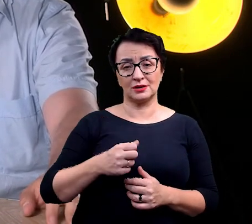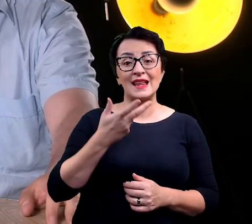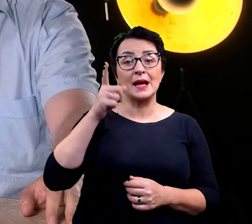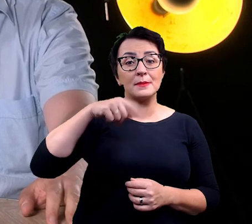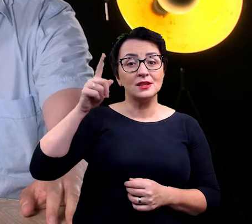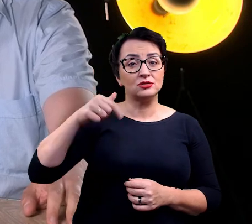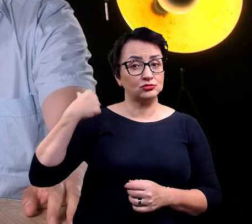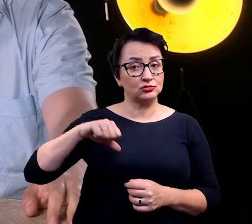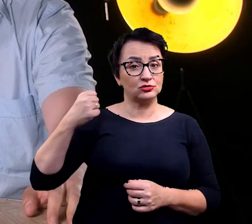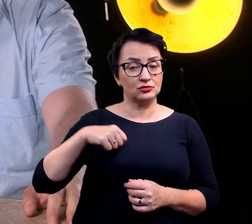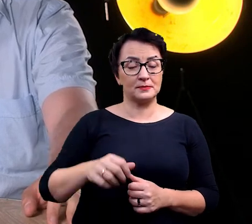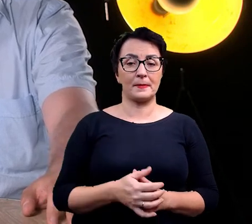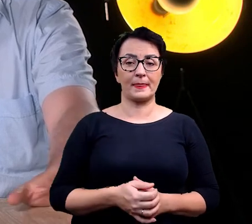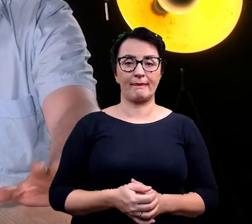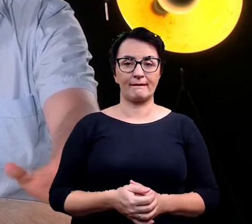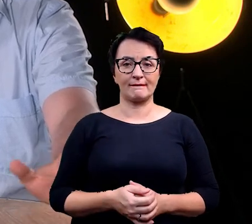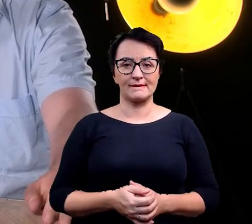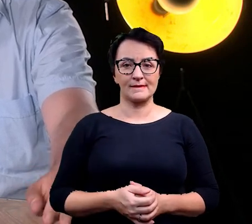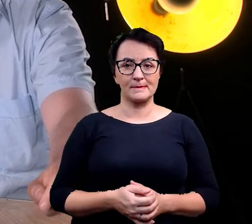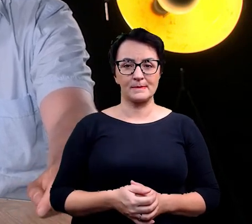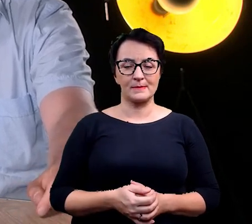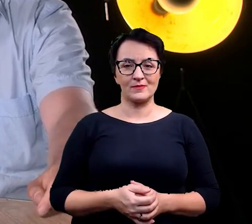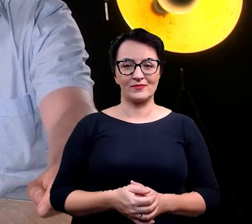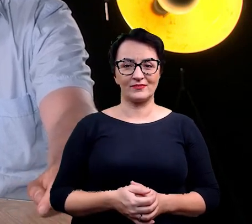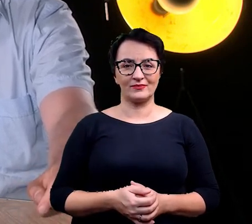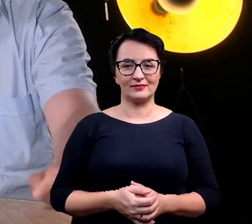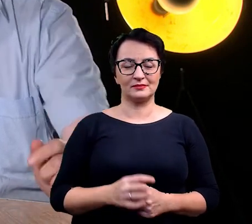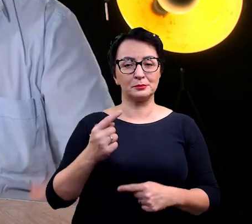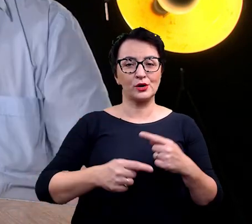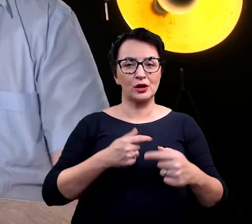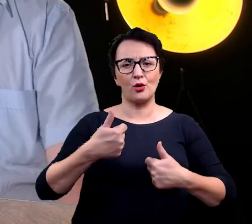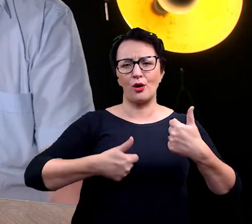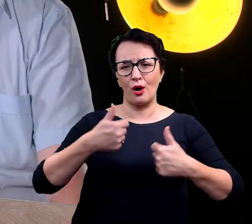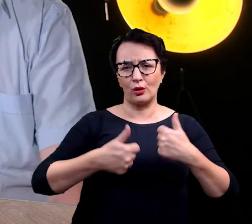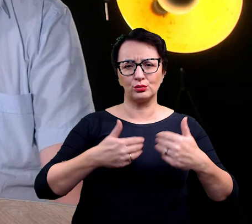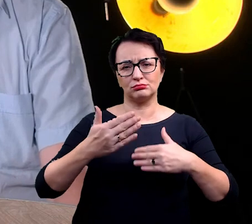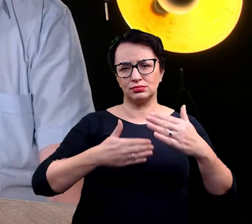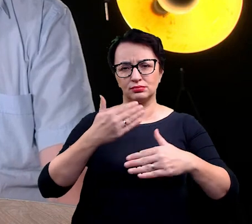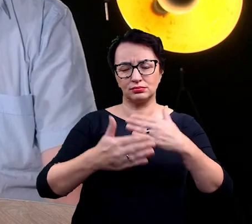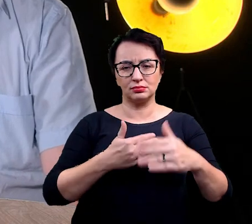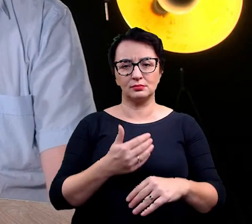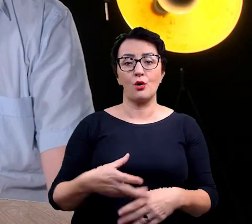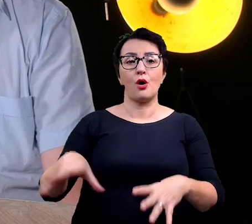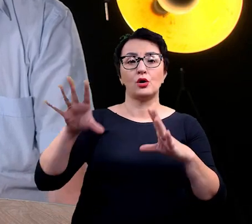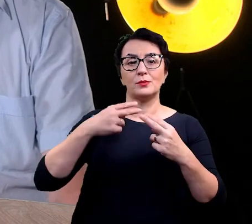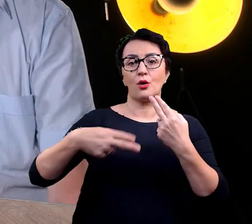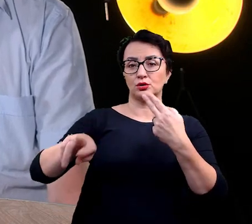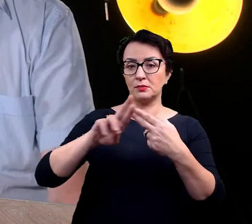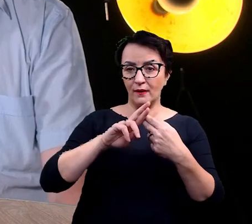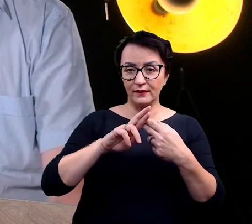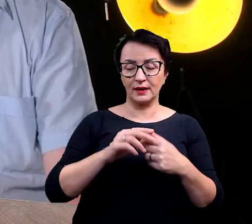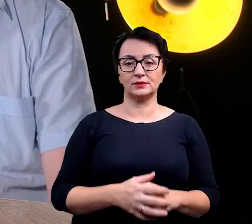miesięcy zajęło im cała ta procedura konkursowa. I potem dostałem odpowiedź, że